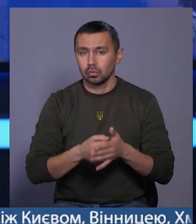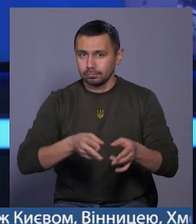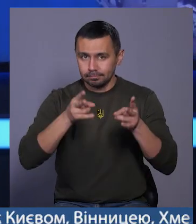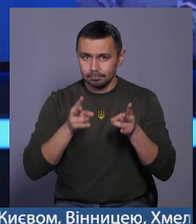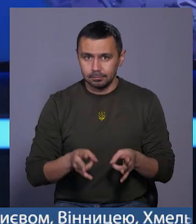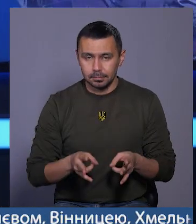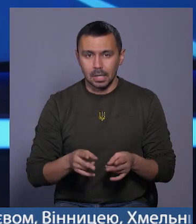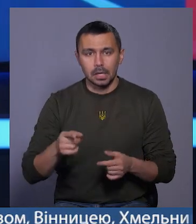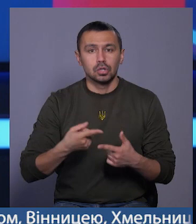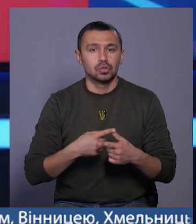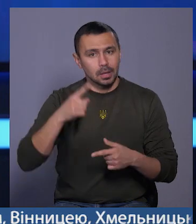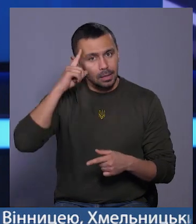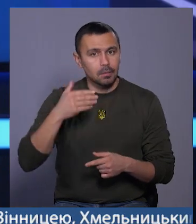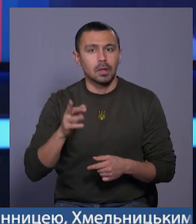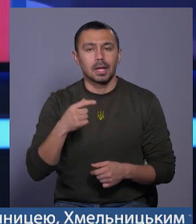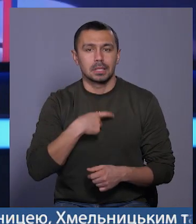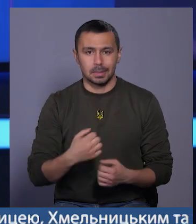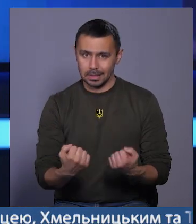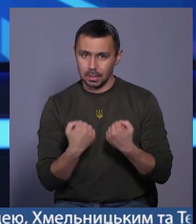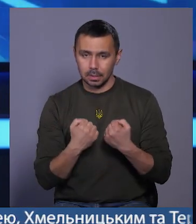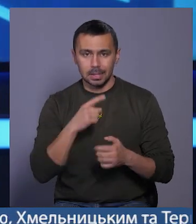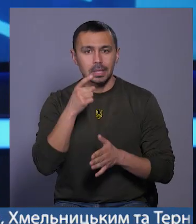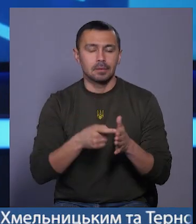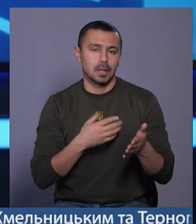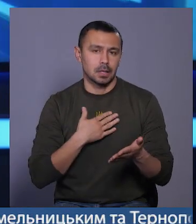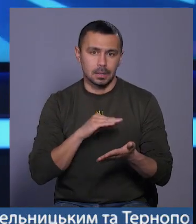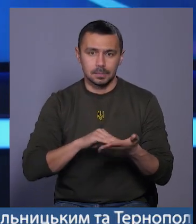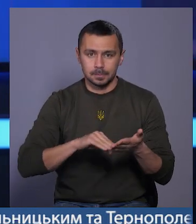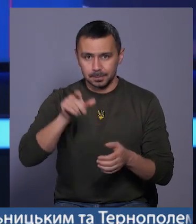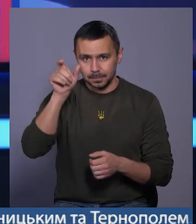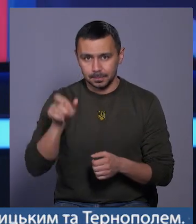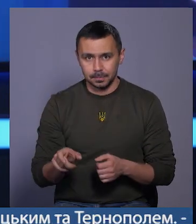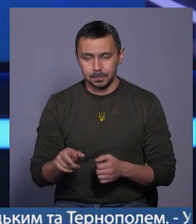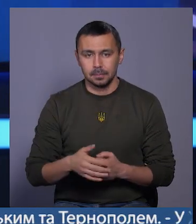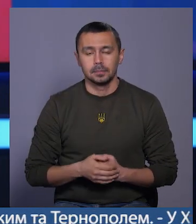наслідків. Чи знають вони, як себе убезпечити, дізнавалася Ірина Кондратюк.